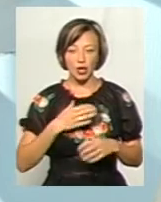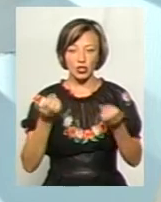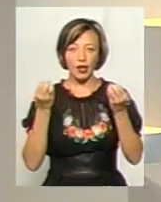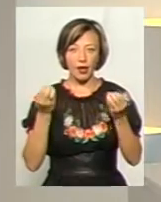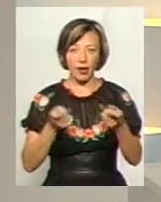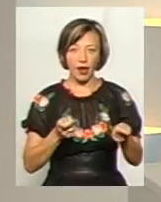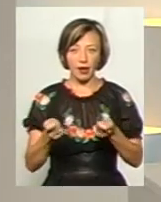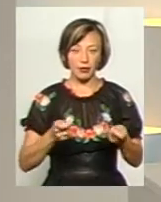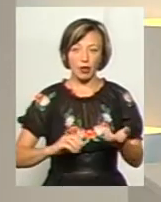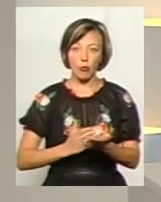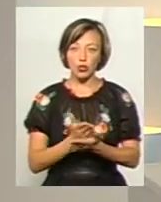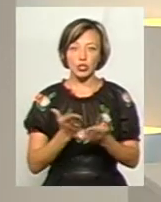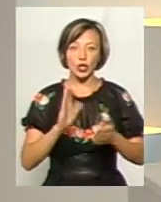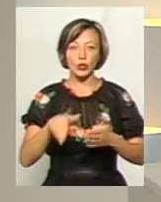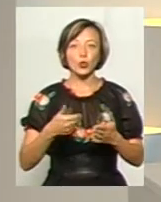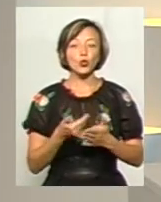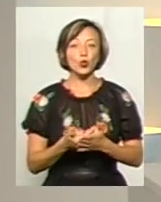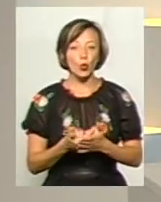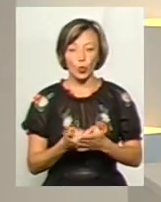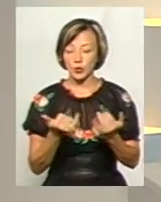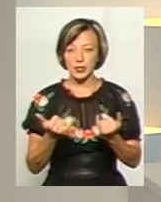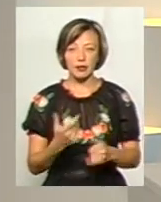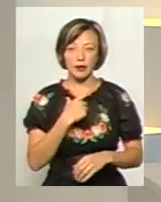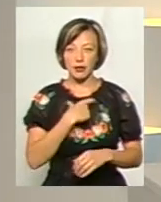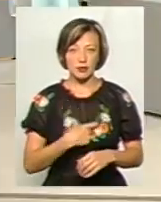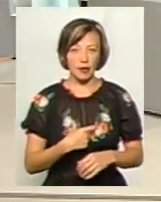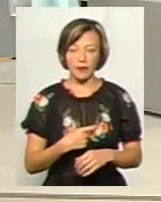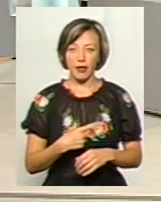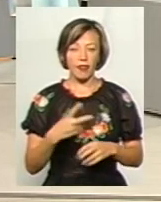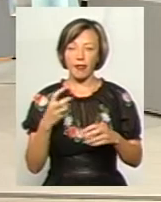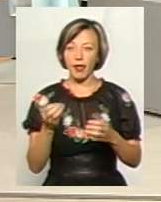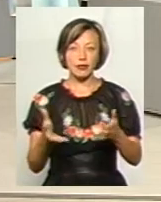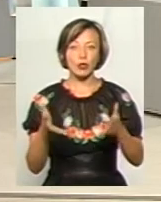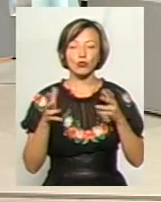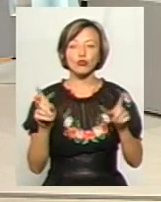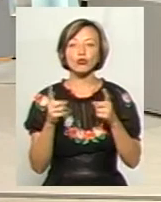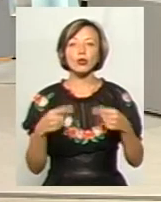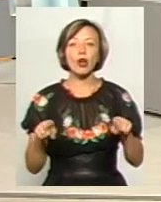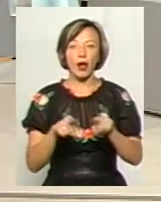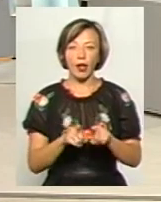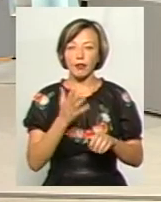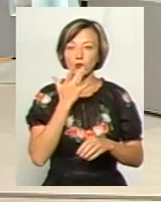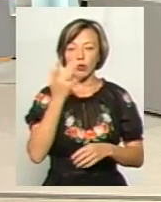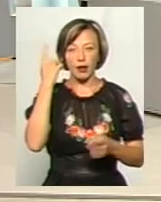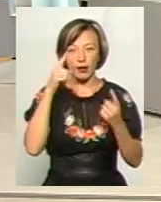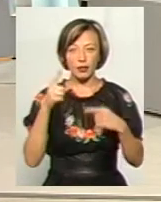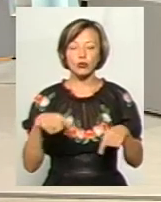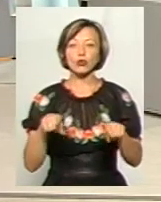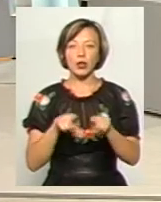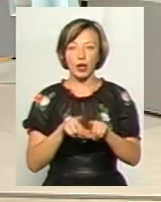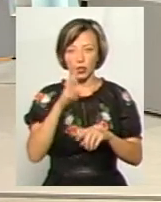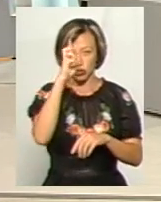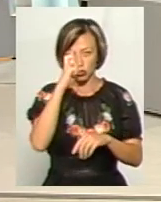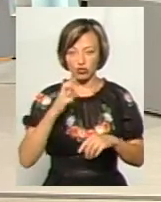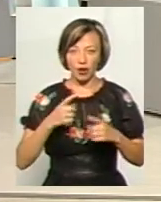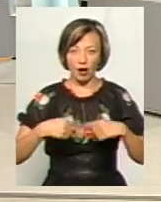званих політичних, які досі для себе не з'ясували, що таке національна ідея, що таке держава,